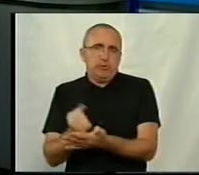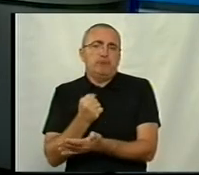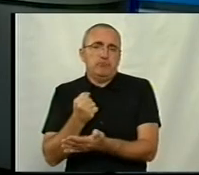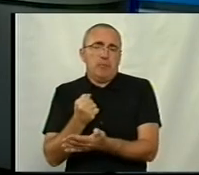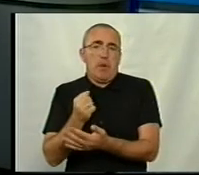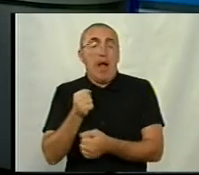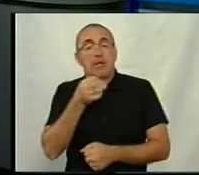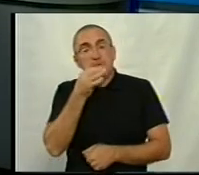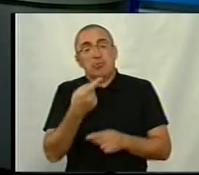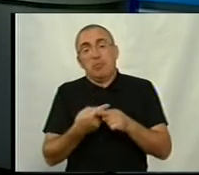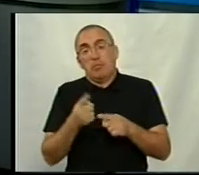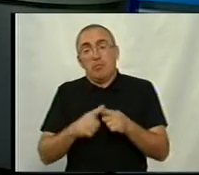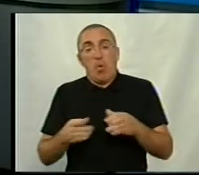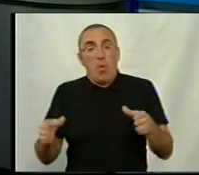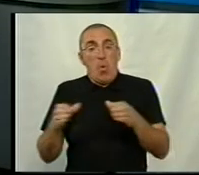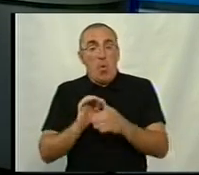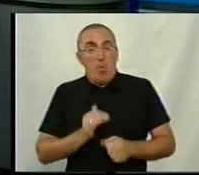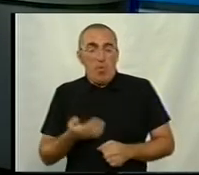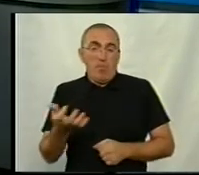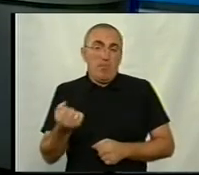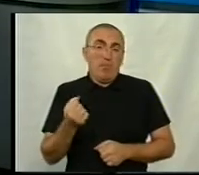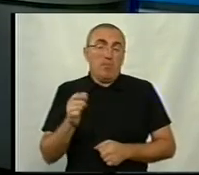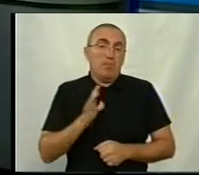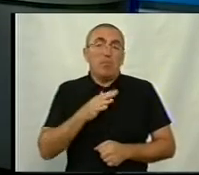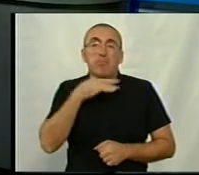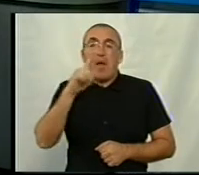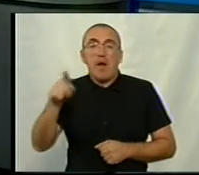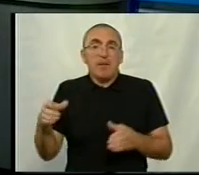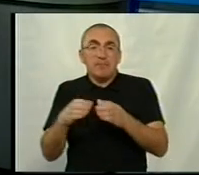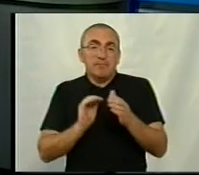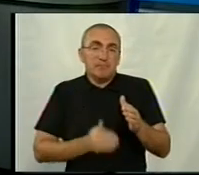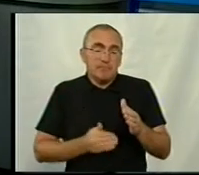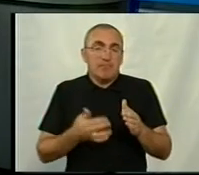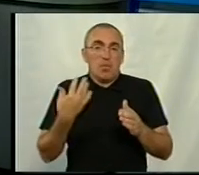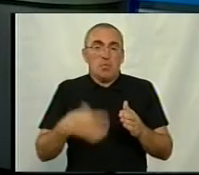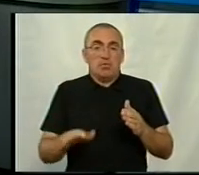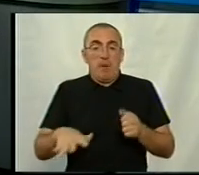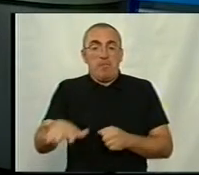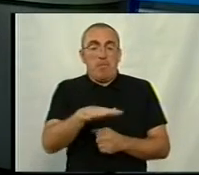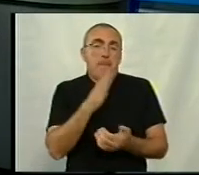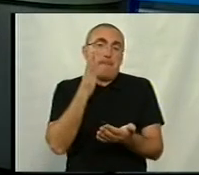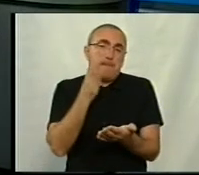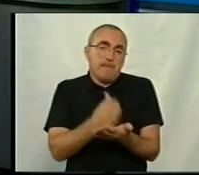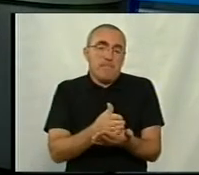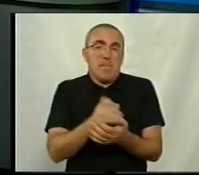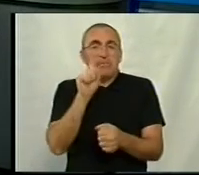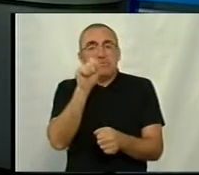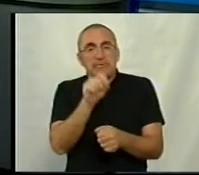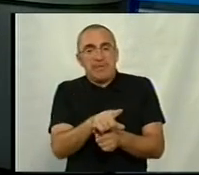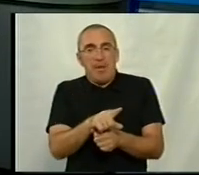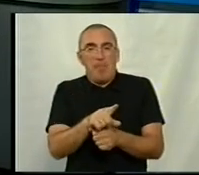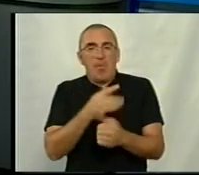А, скажімо так, якщо компанія вже бере, тому що багато компаній вже на певні площі мають замовлені